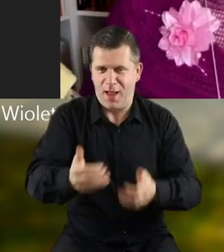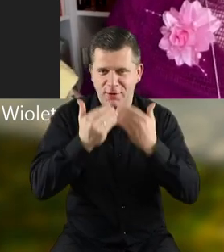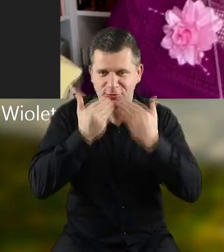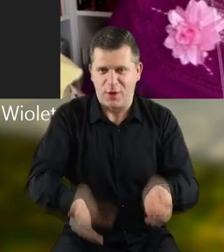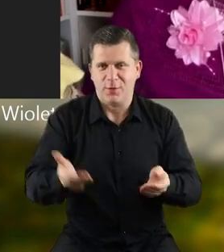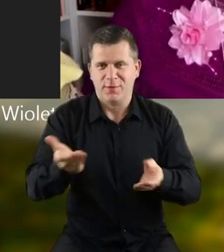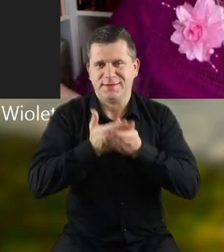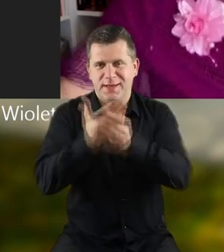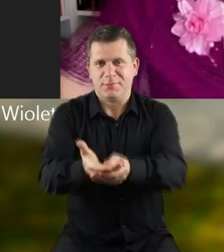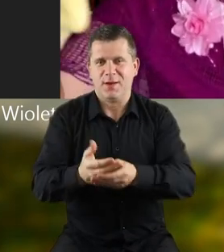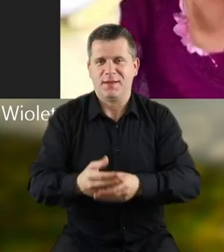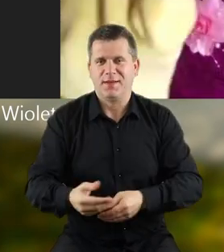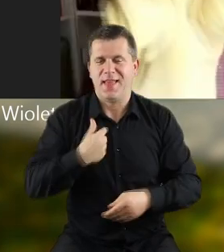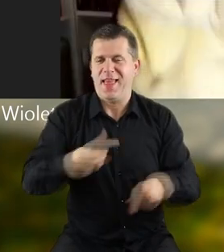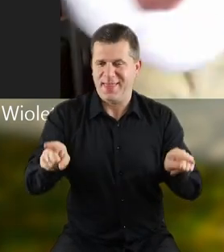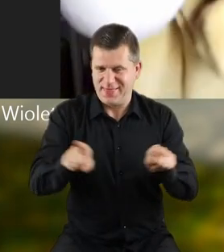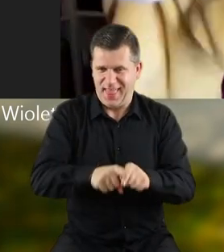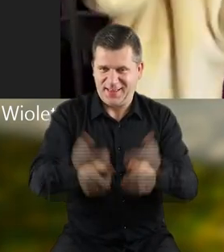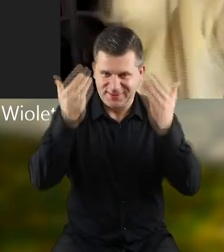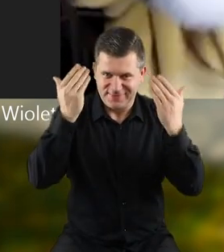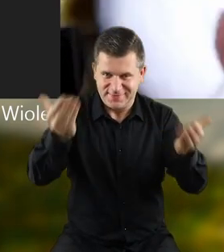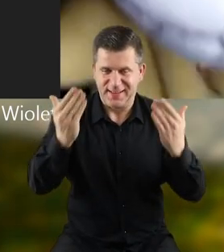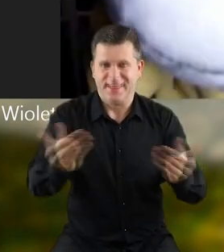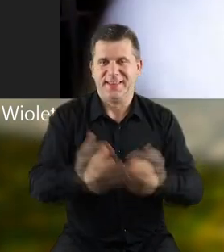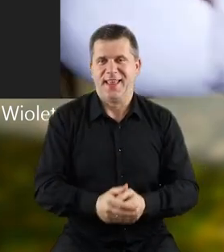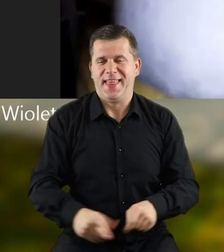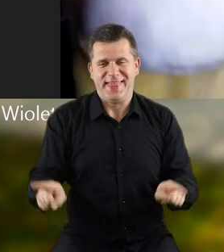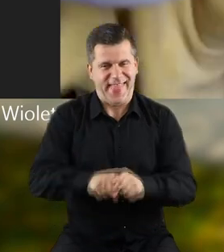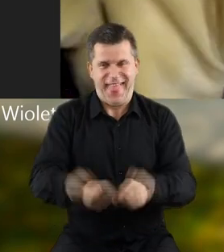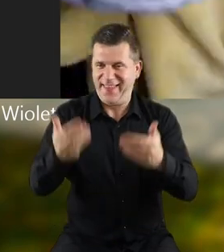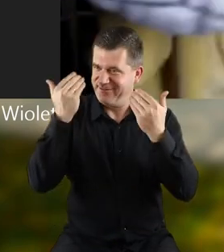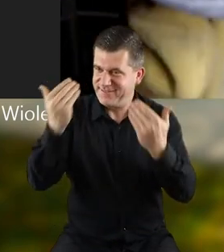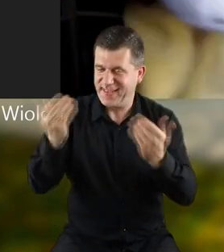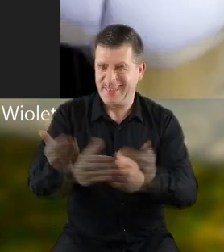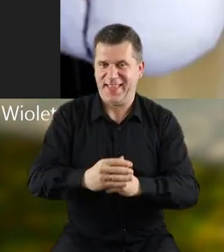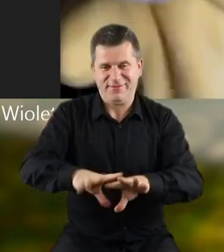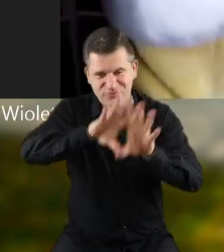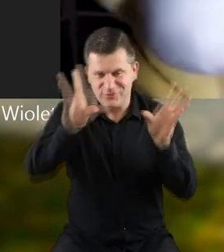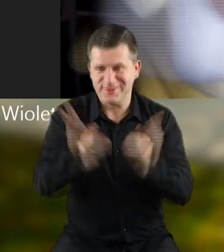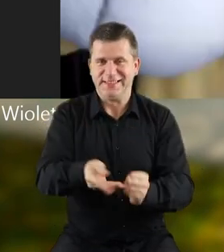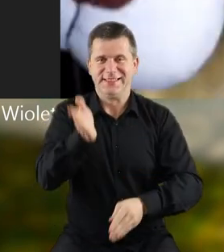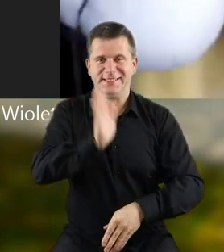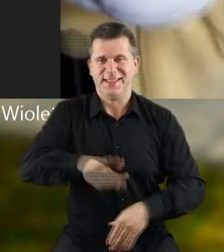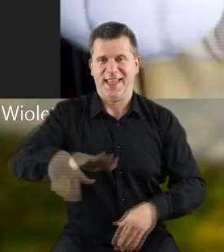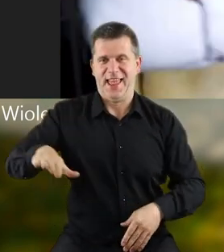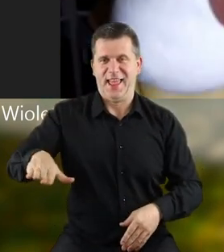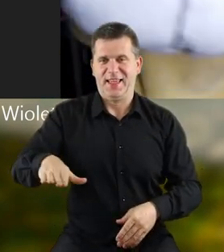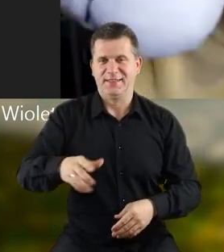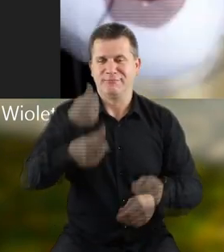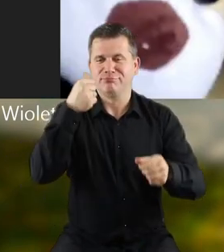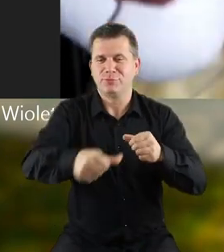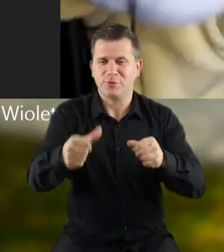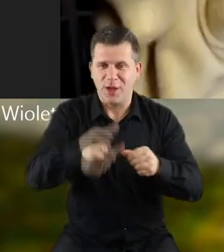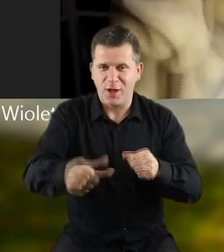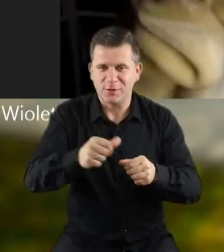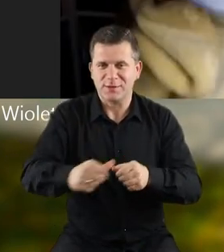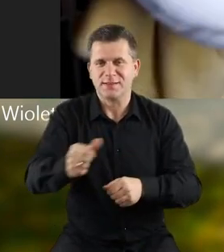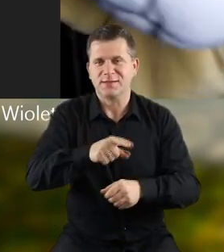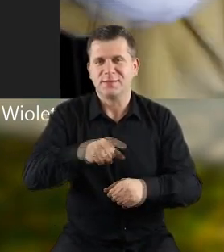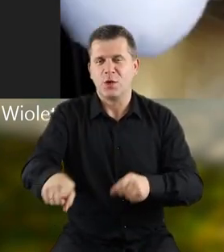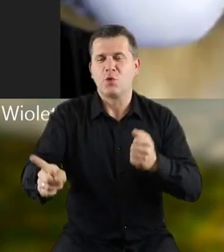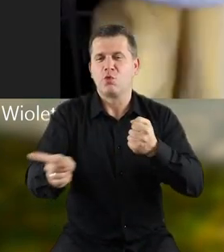i bardzo dziękuję za zaproszenie. Ja też witam, ja też witam, witam wszystkie dzieci z Szkoły